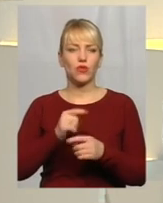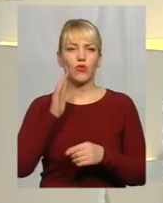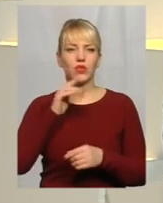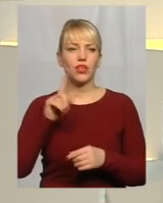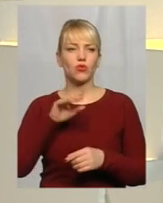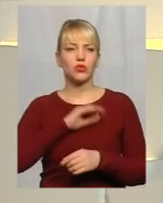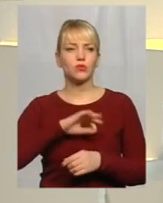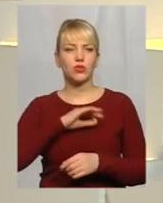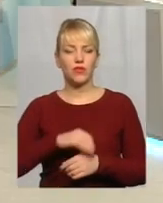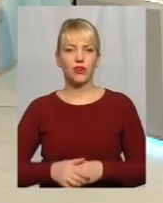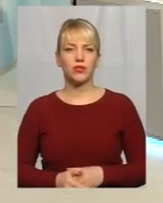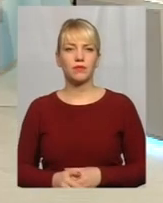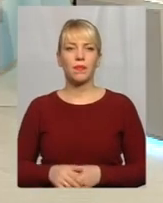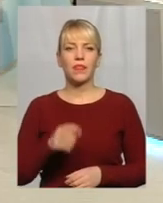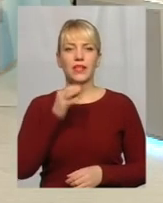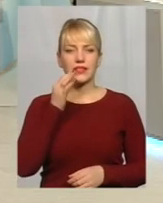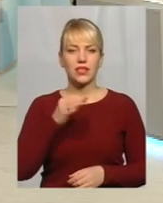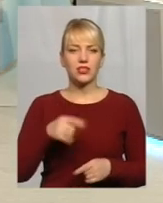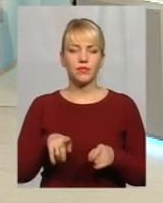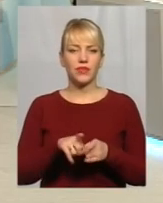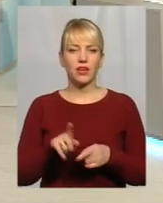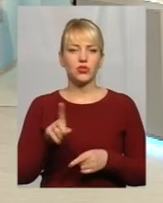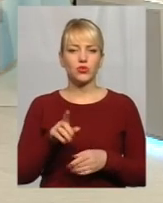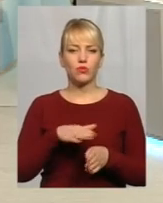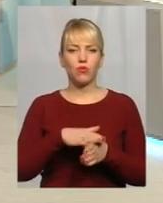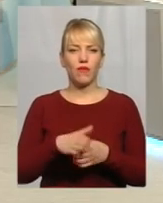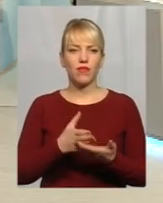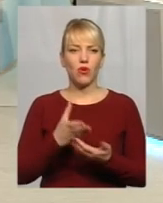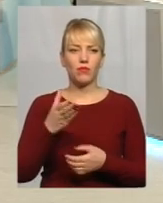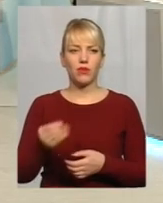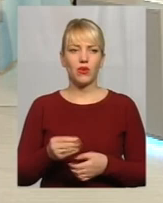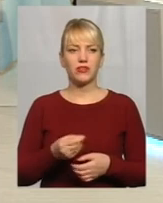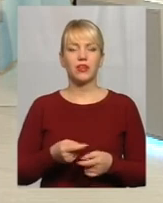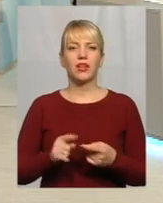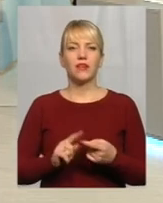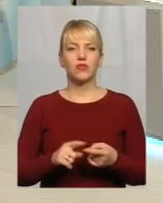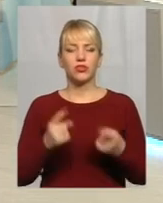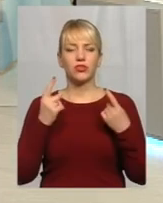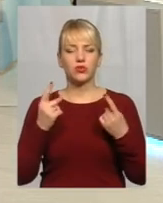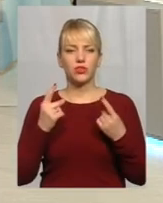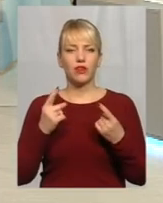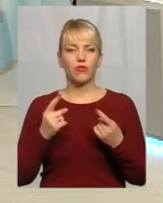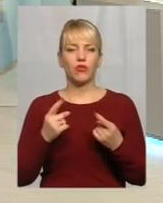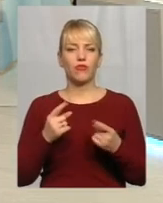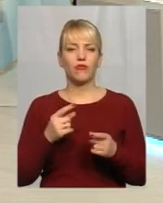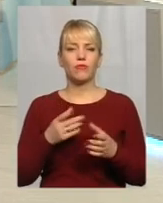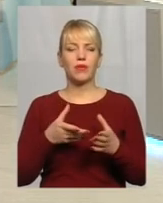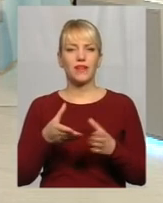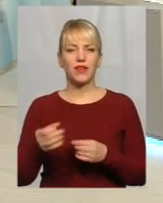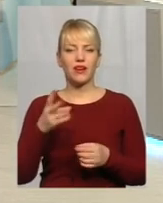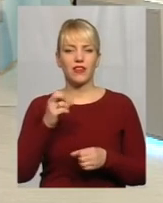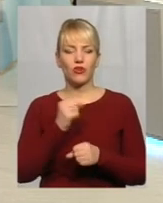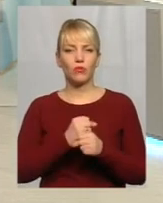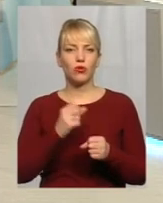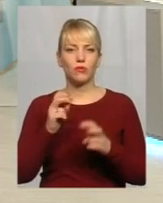Ну, скажімо так, що повна оплата дуже суттєво впливає на роботу підприємства